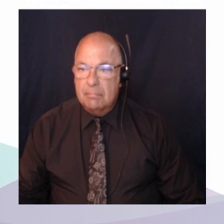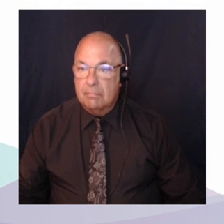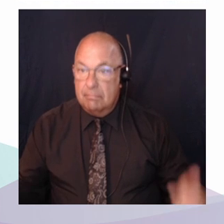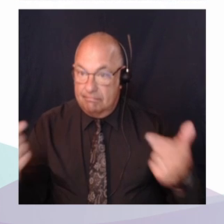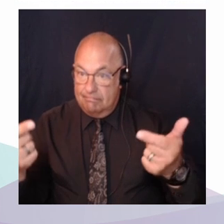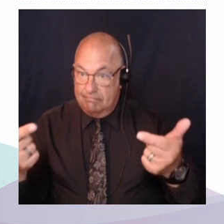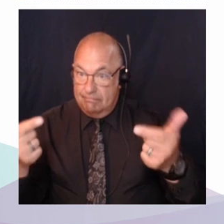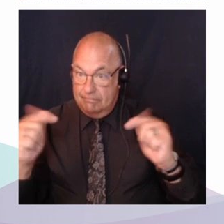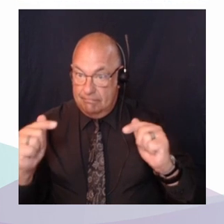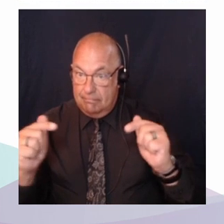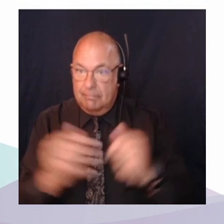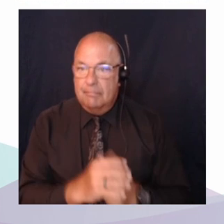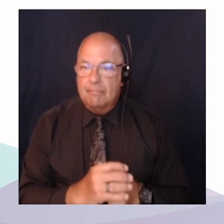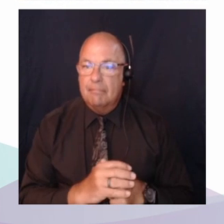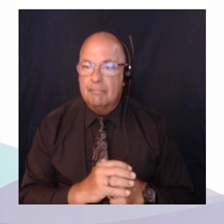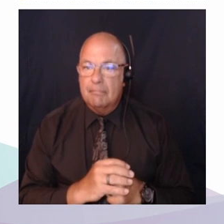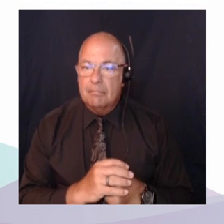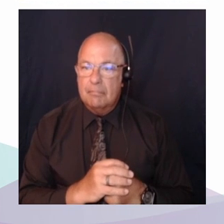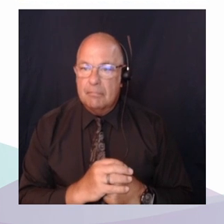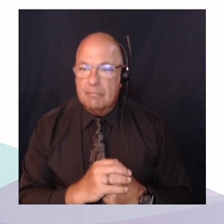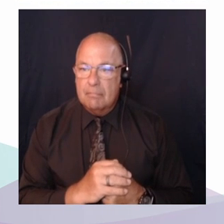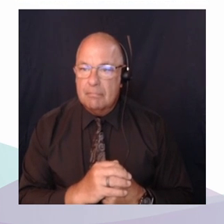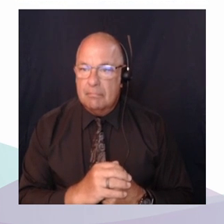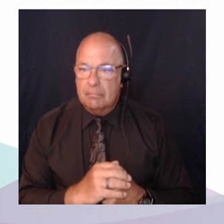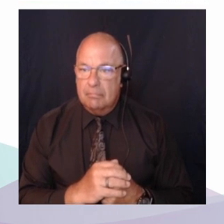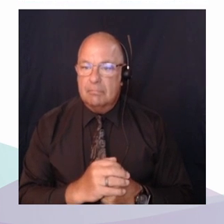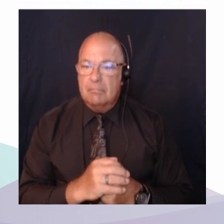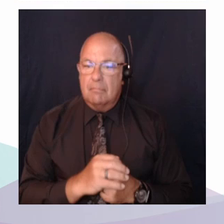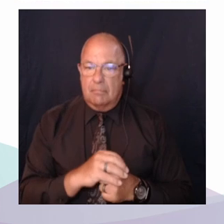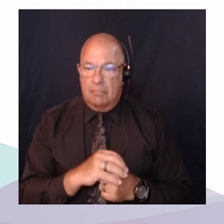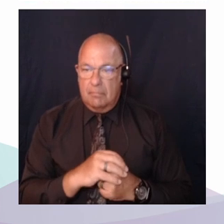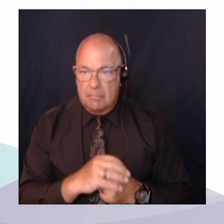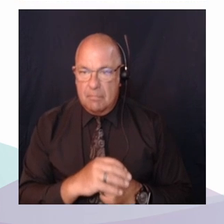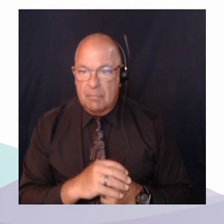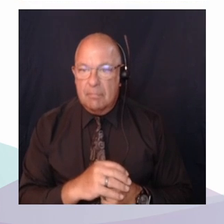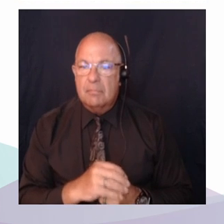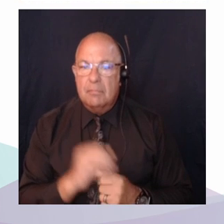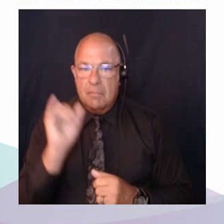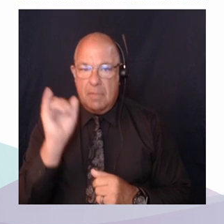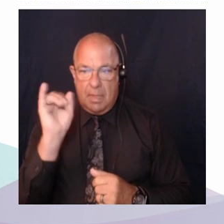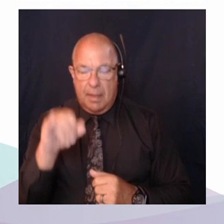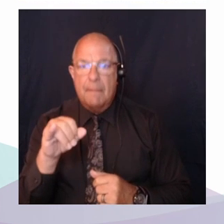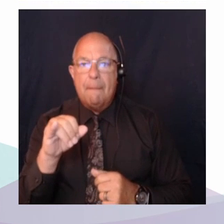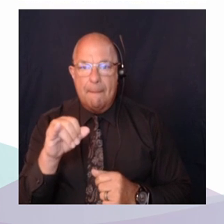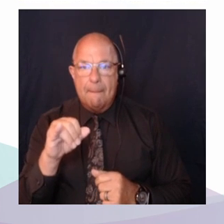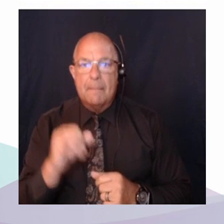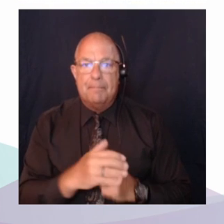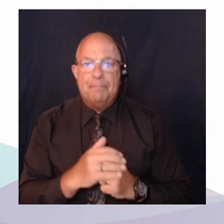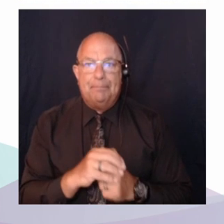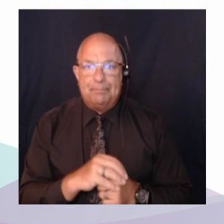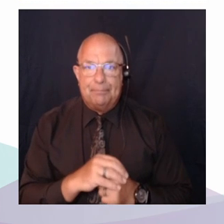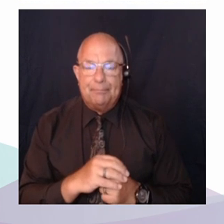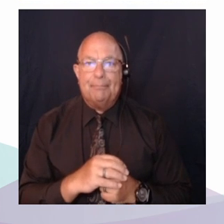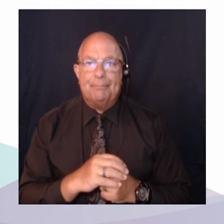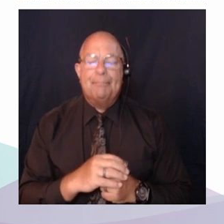aux droits économiques et sociaux en dépit des développements marquants en droits internationaux et en droits comparés.